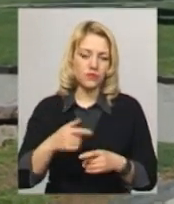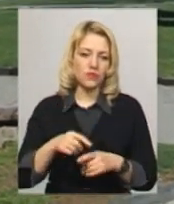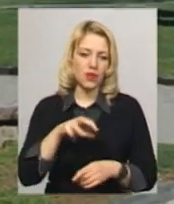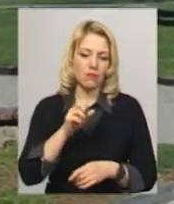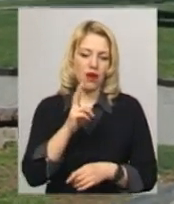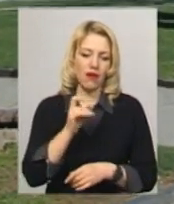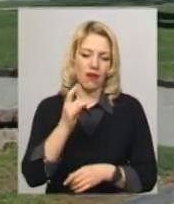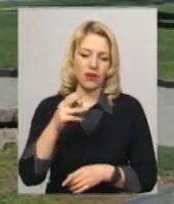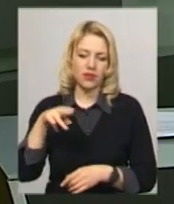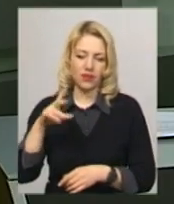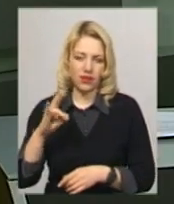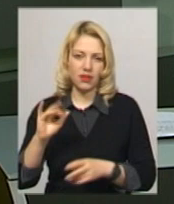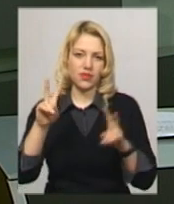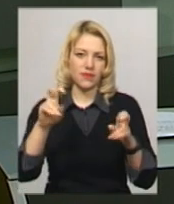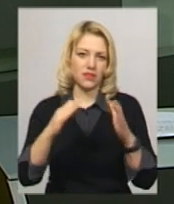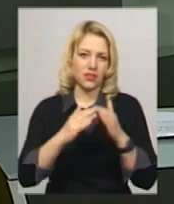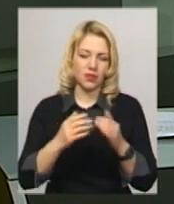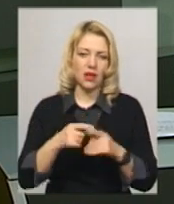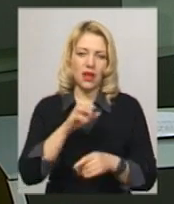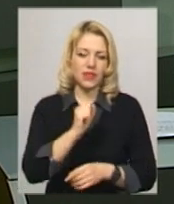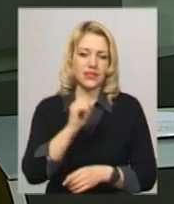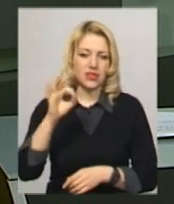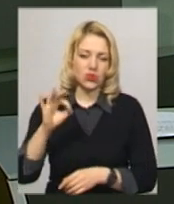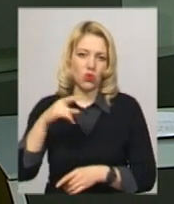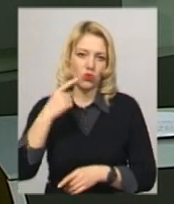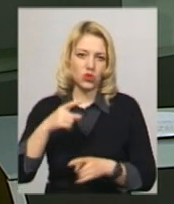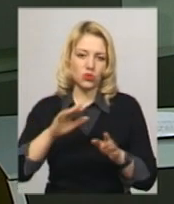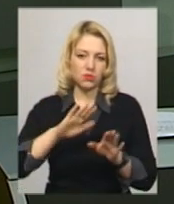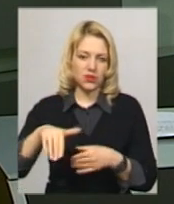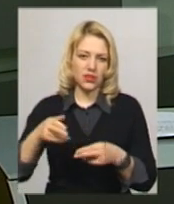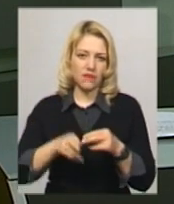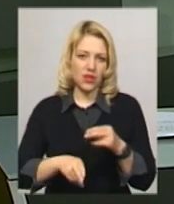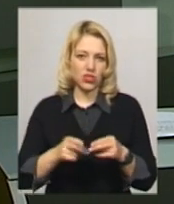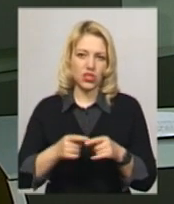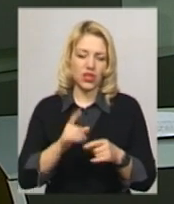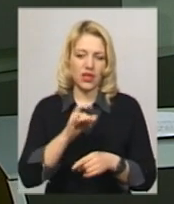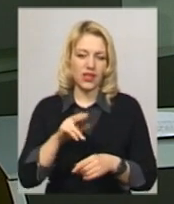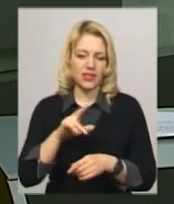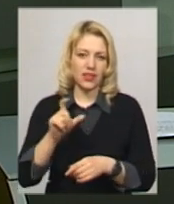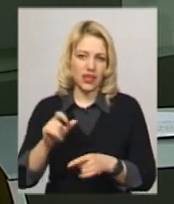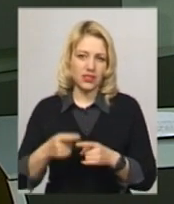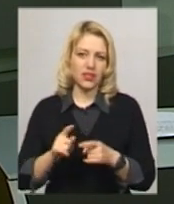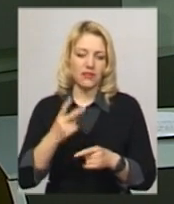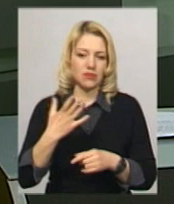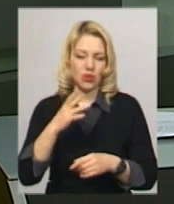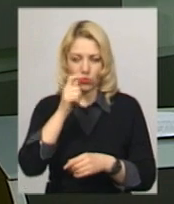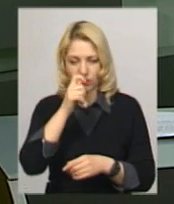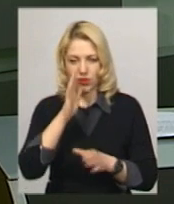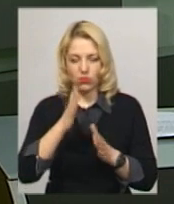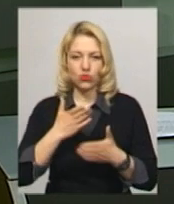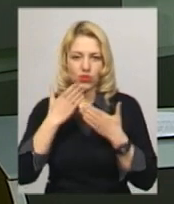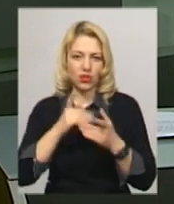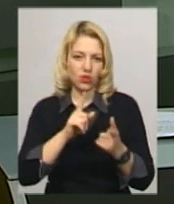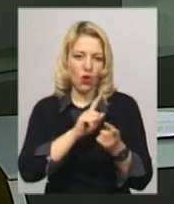називається «Дім». Анастасія Олексюк додає, після завершення резиденції 25 квітня готовий переклад читатимуть